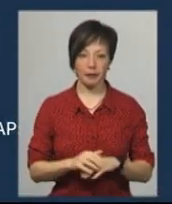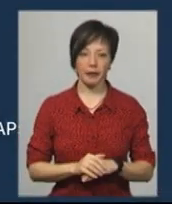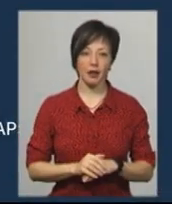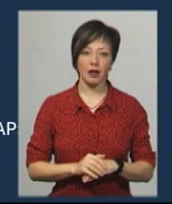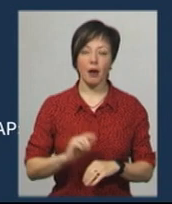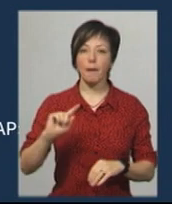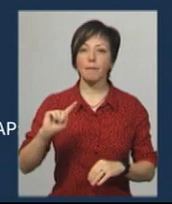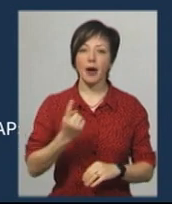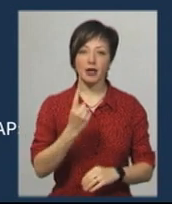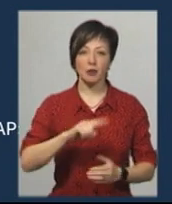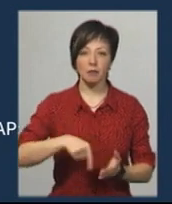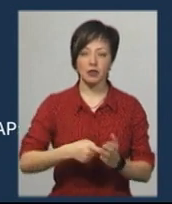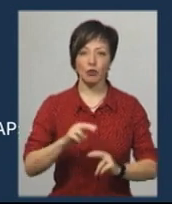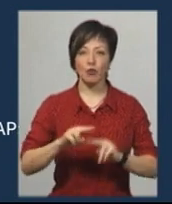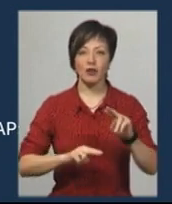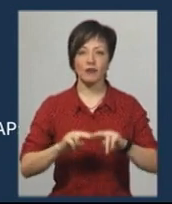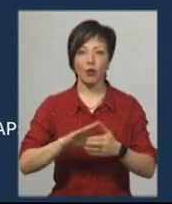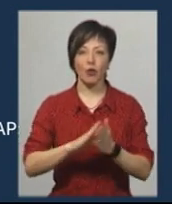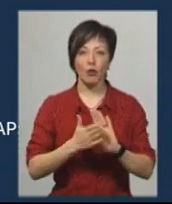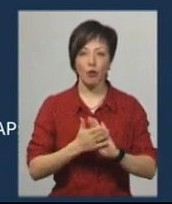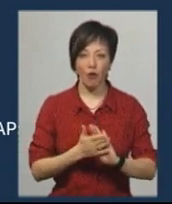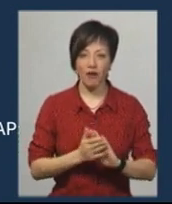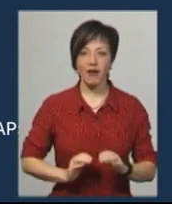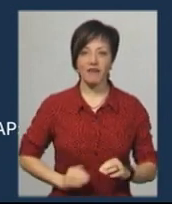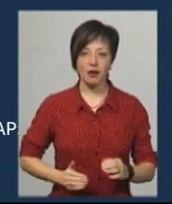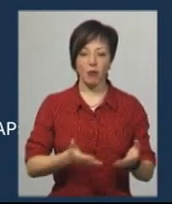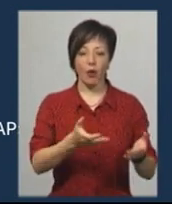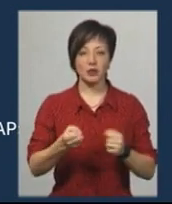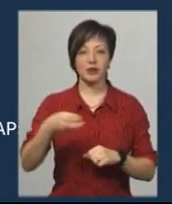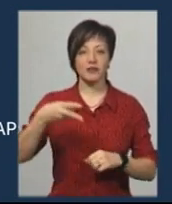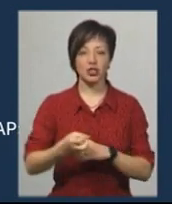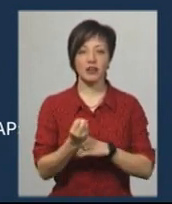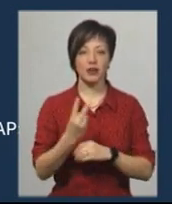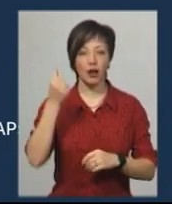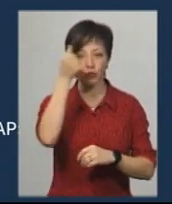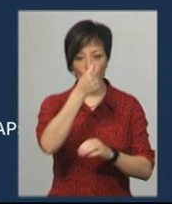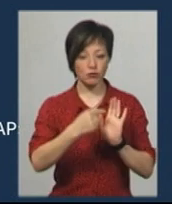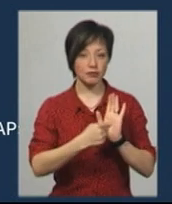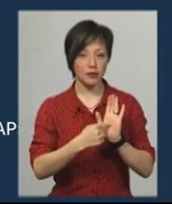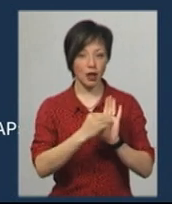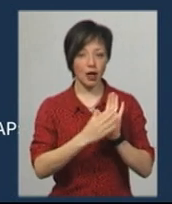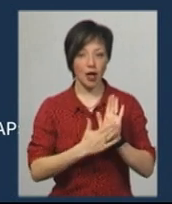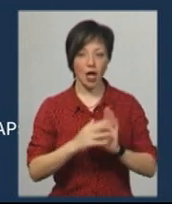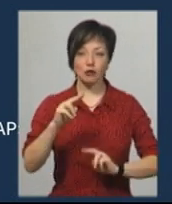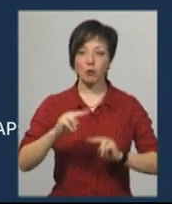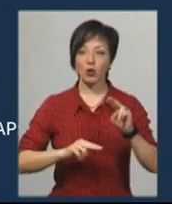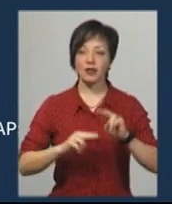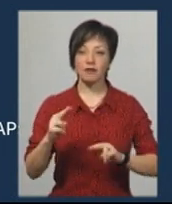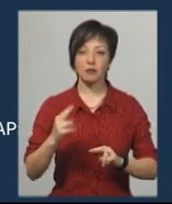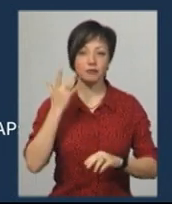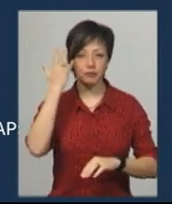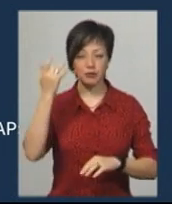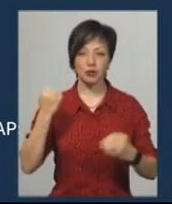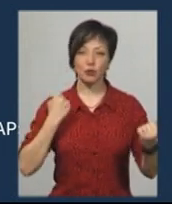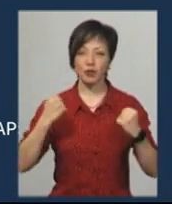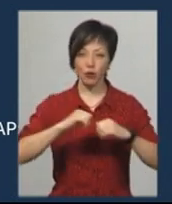містобудівні умови підприємство отримало ще в 2012 році. Передбачалося будівництво спортивного комплексу